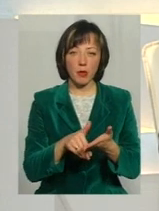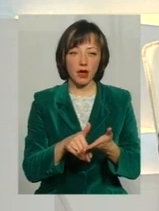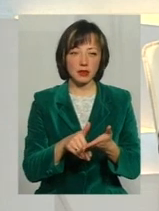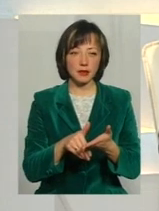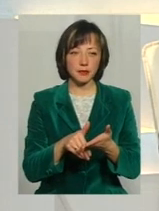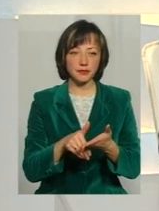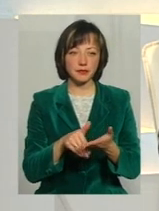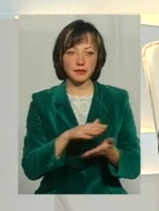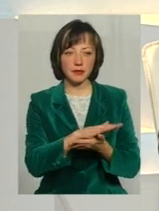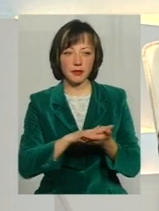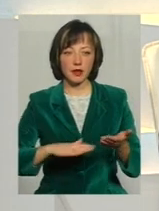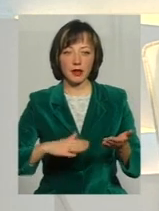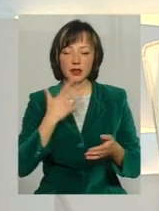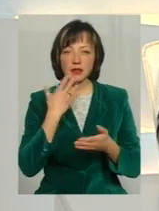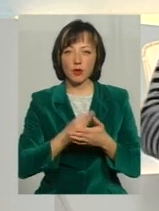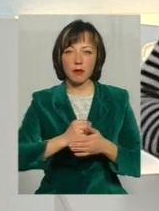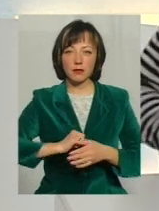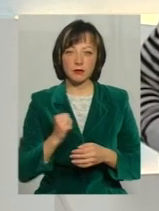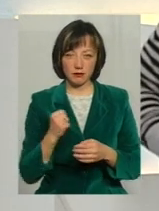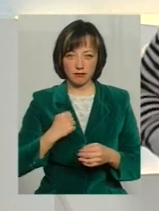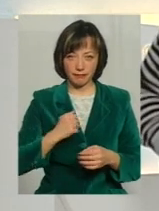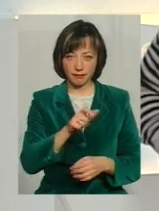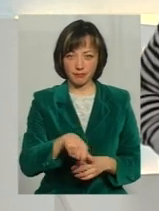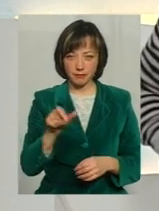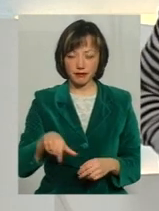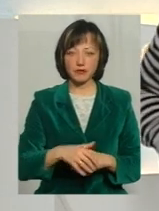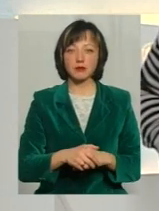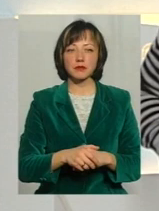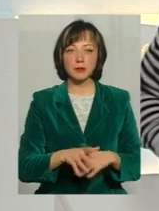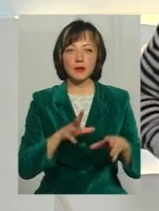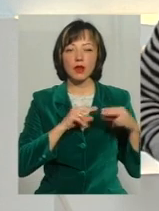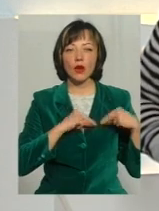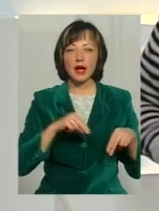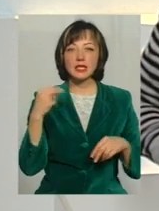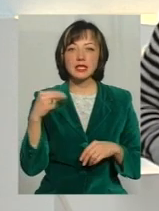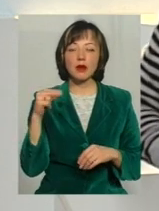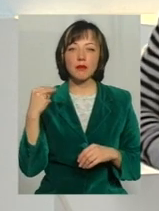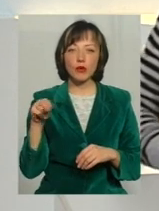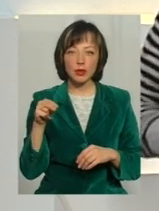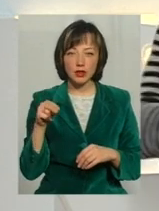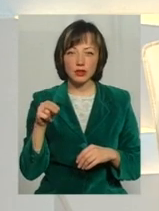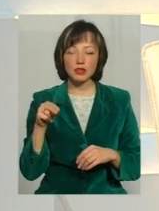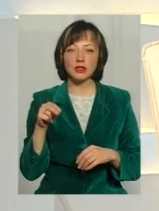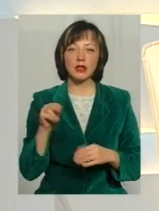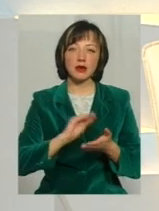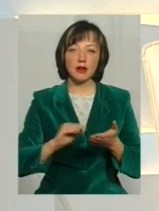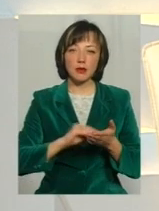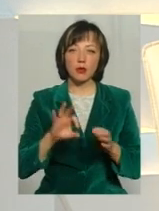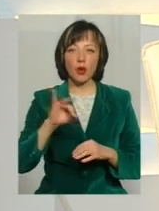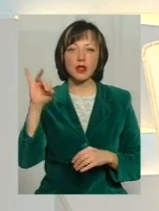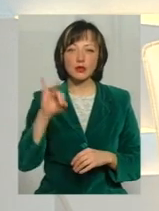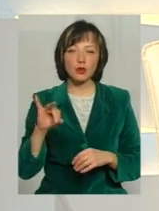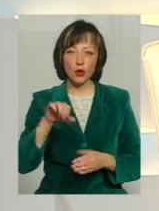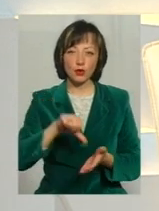своїм побратимам Колега із Запоріжжя Юлія Сенник про історію